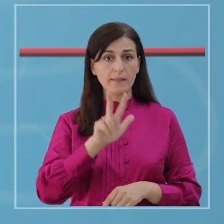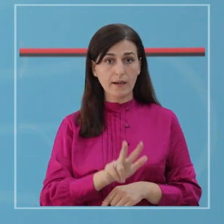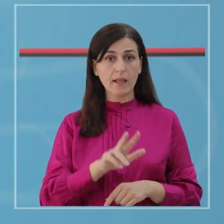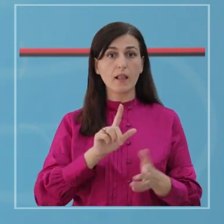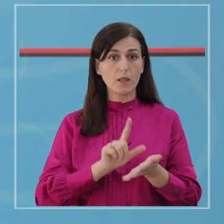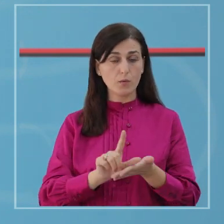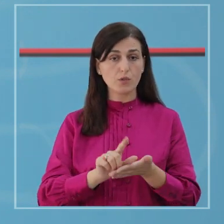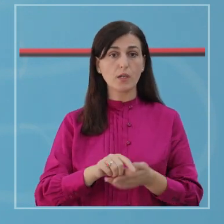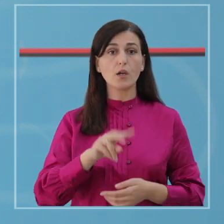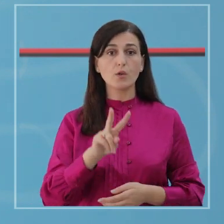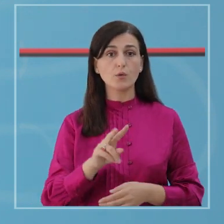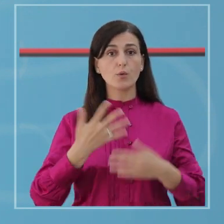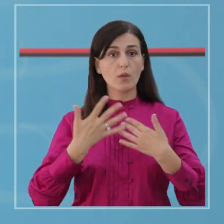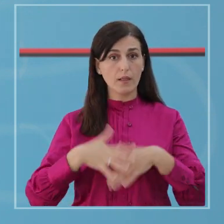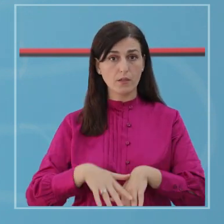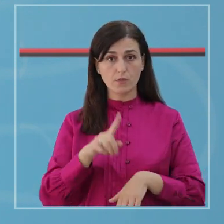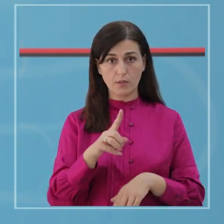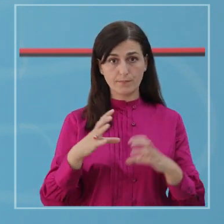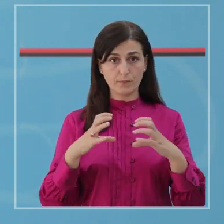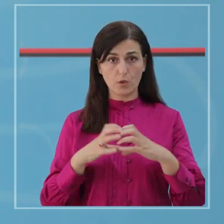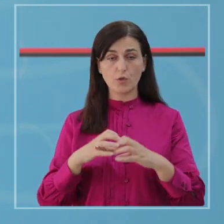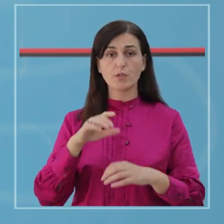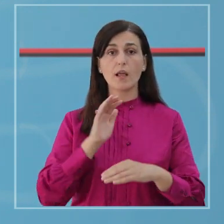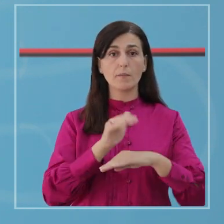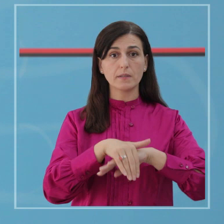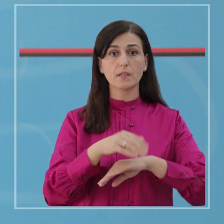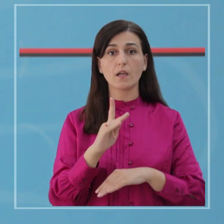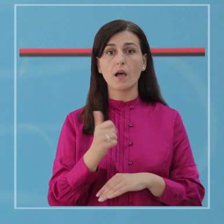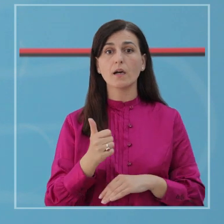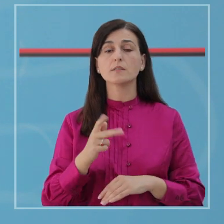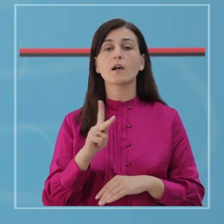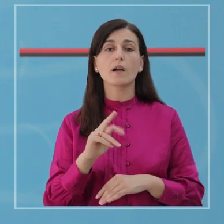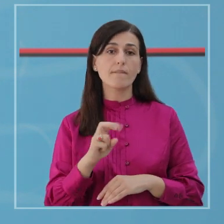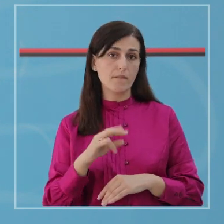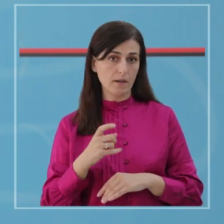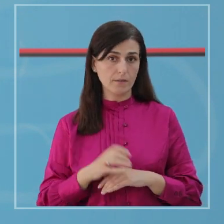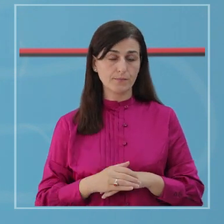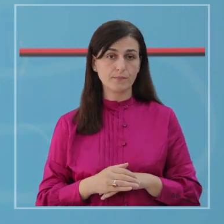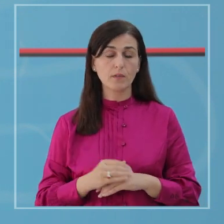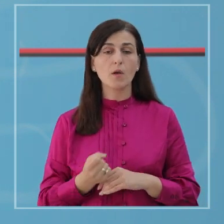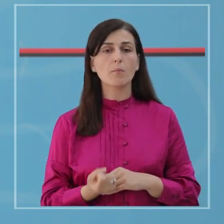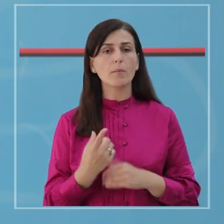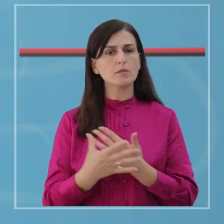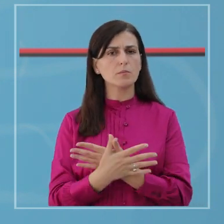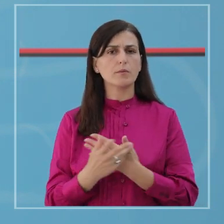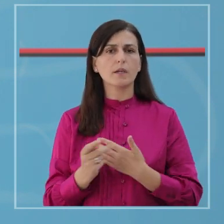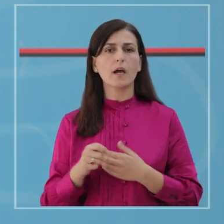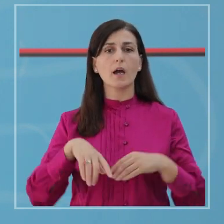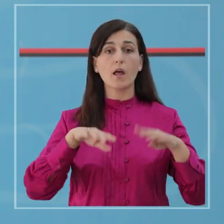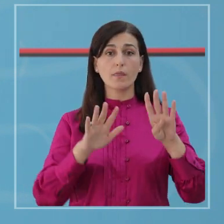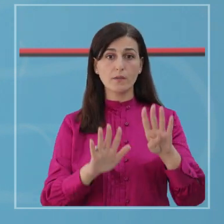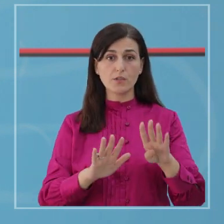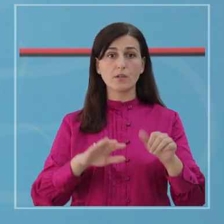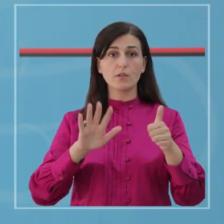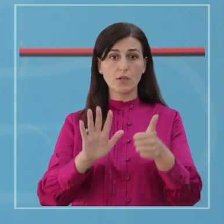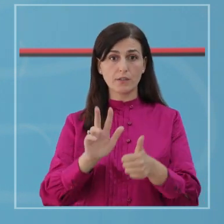në Lesh dhe nga një raste në Korç, Elbasan, Has dhe Kavaj. Në vëndin tonë aktualisht janë 963